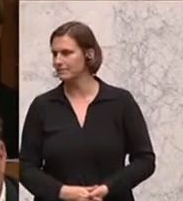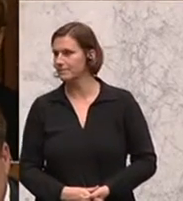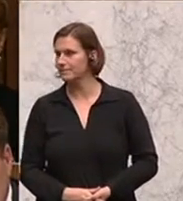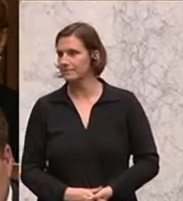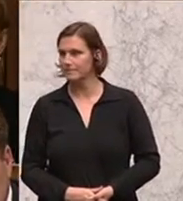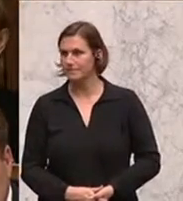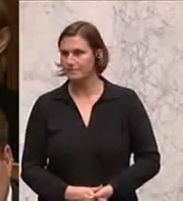Applaus Applaus Applaus